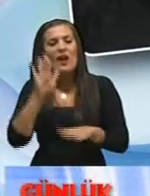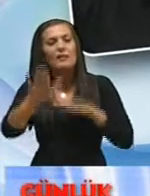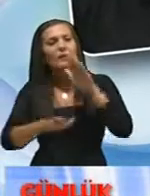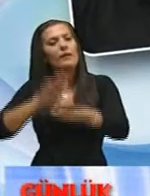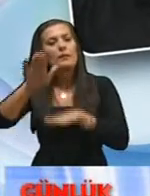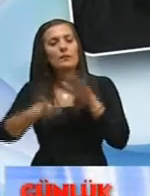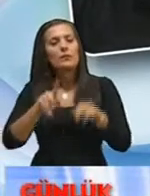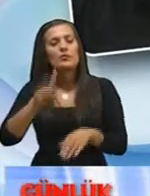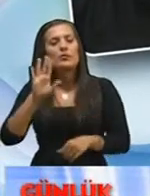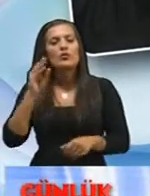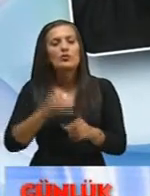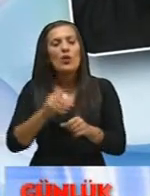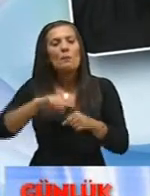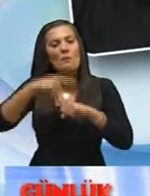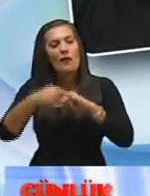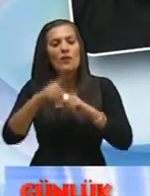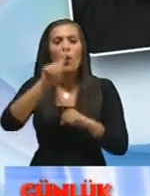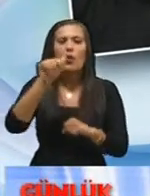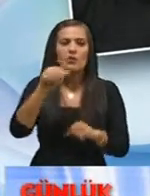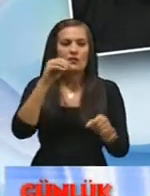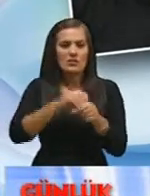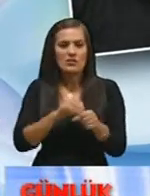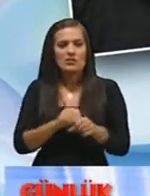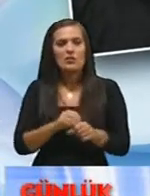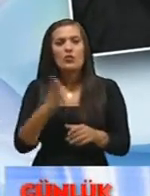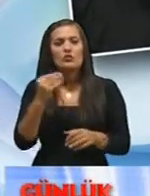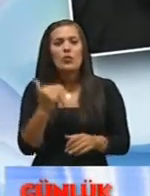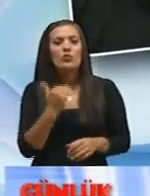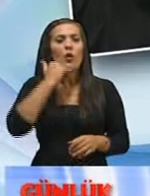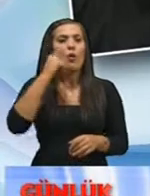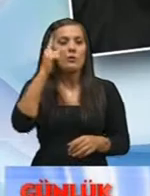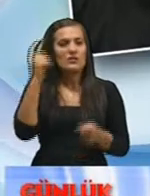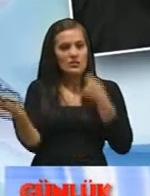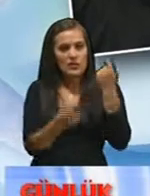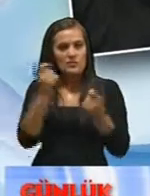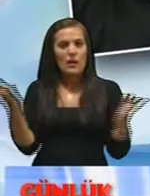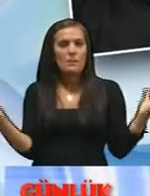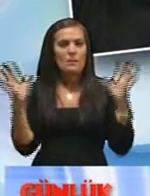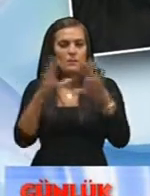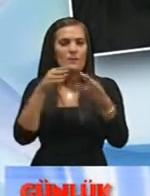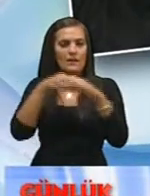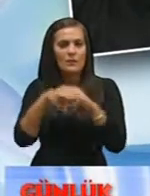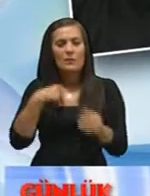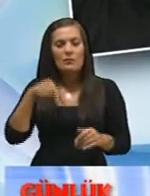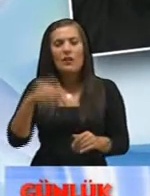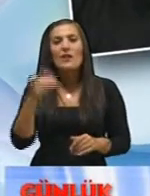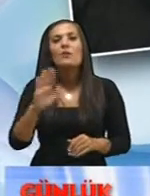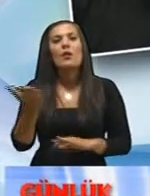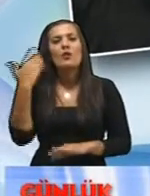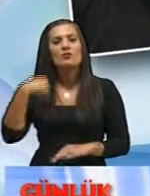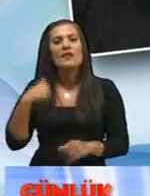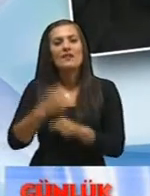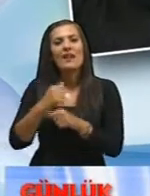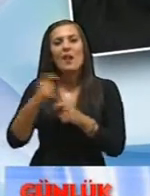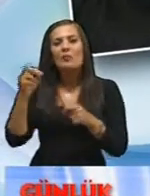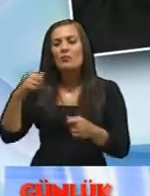son bir hafta hatta 10 gün çok yoğun bir çalışmayla buna giriyorsunuz şu anda benim buraya gelmeden önce genel